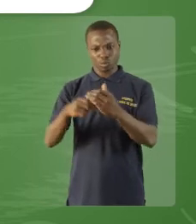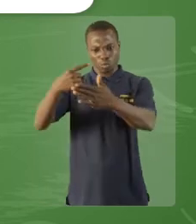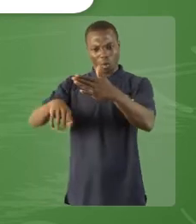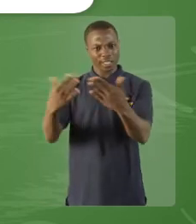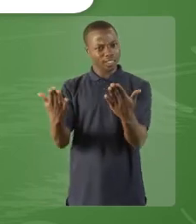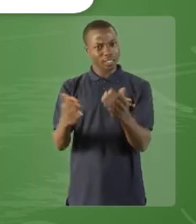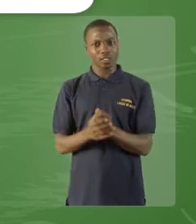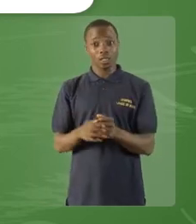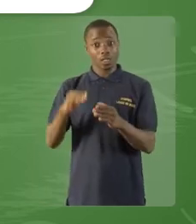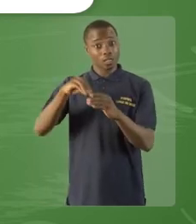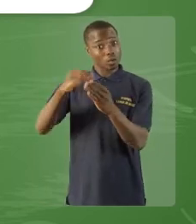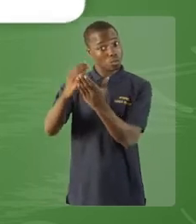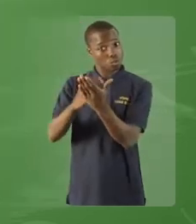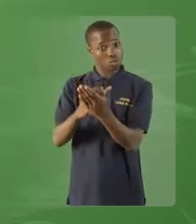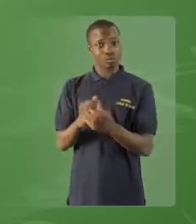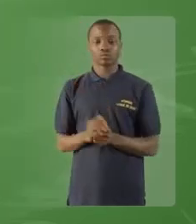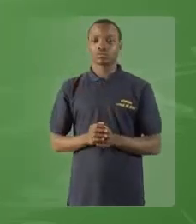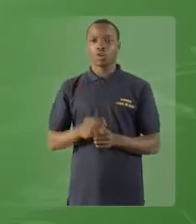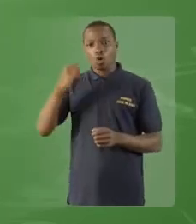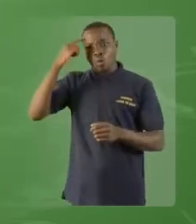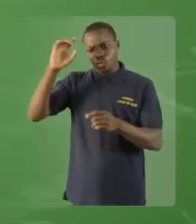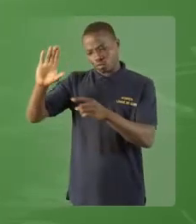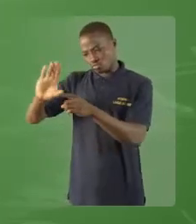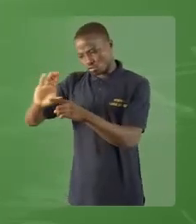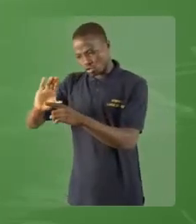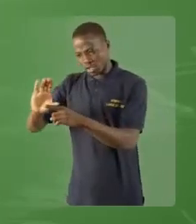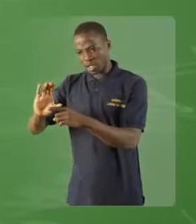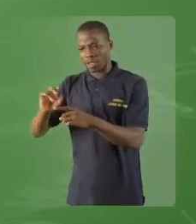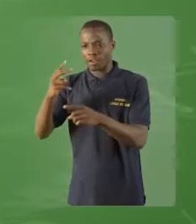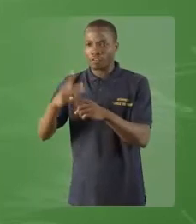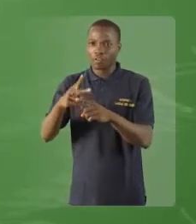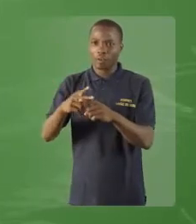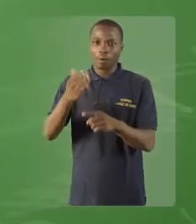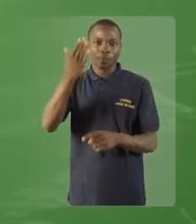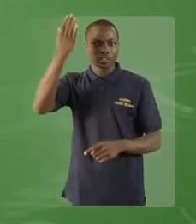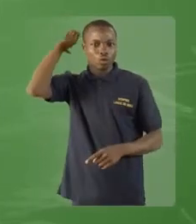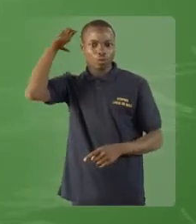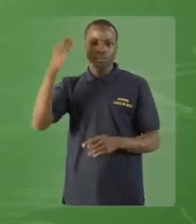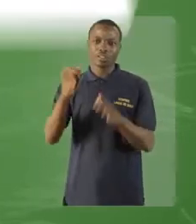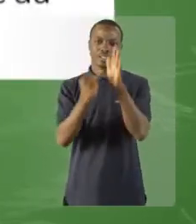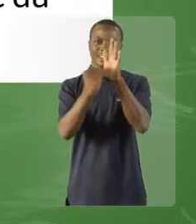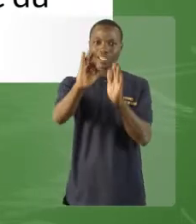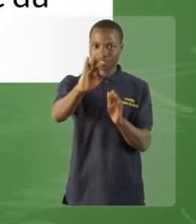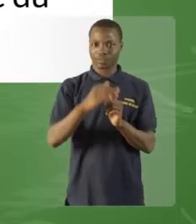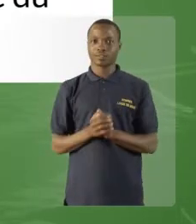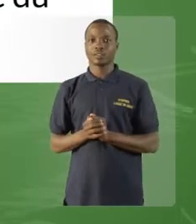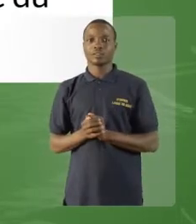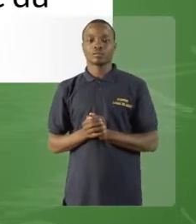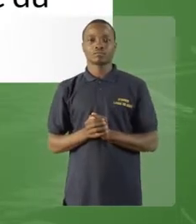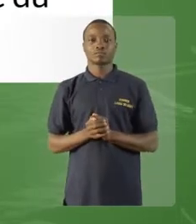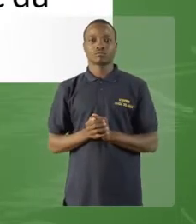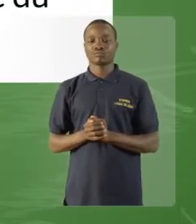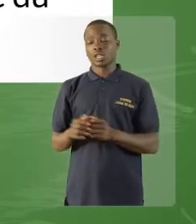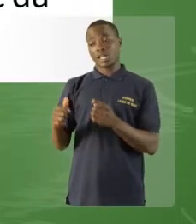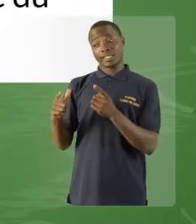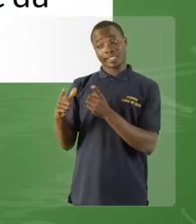Bien, chers élèves, qu'est-ce que nous retenons ? Nous retenons que